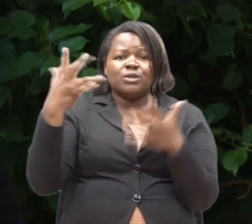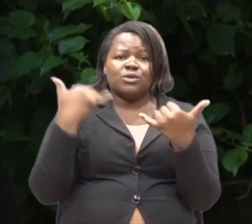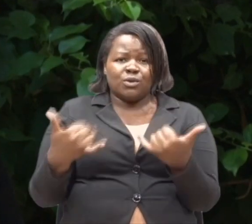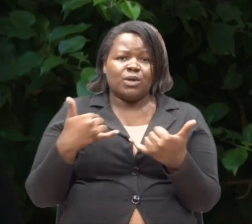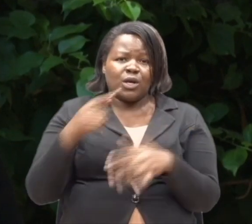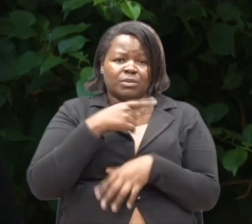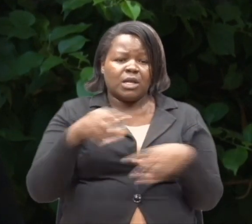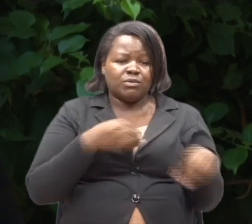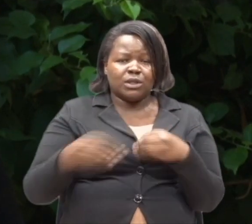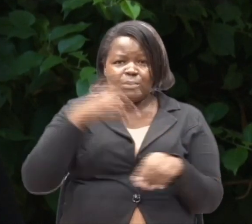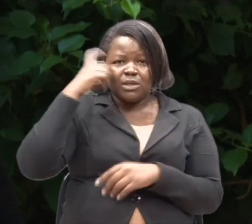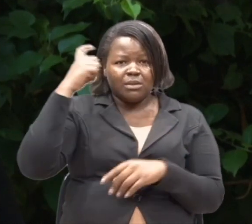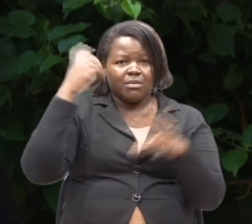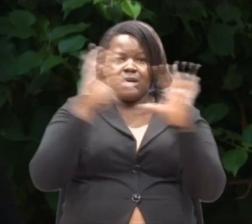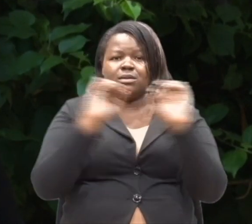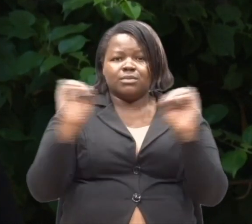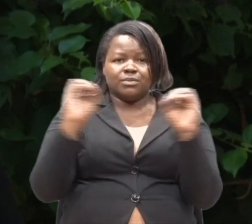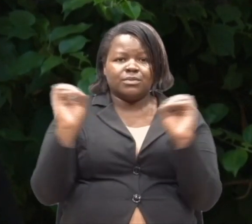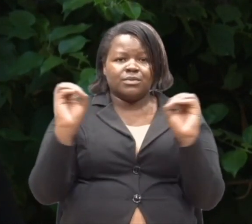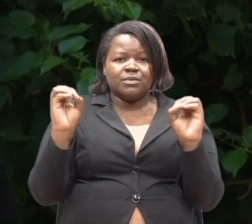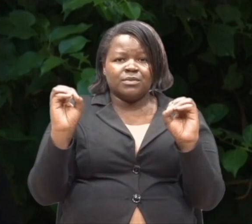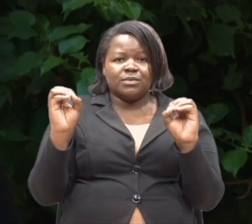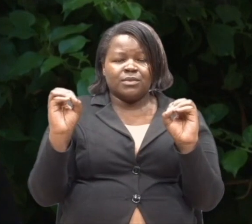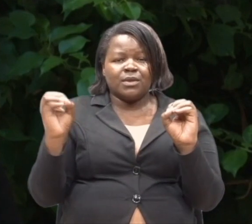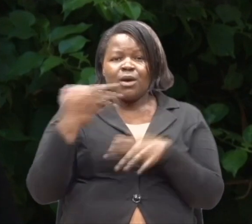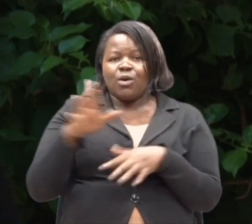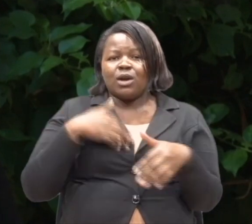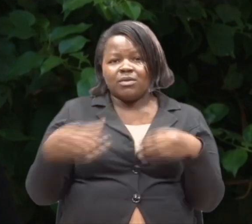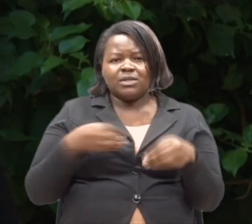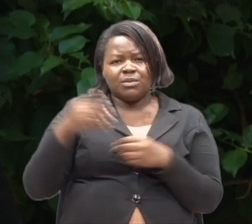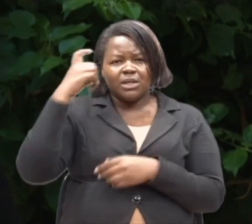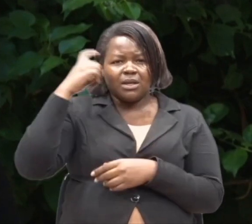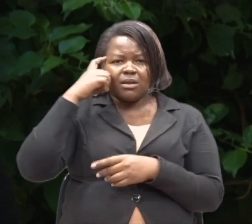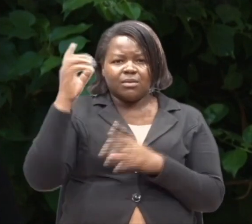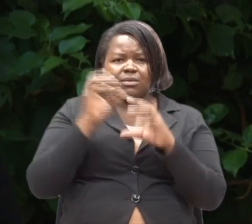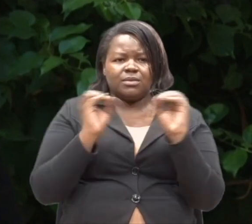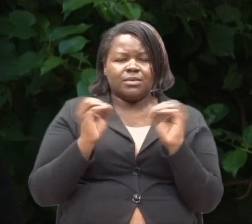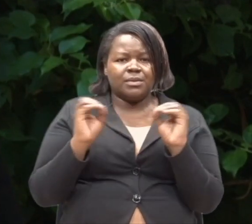Kwa hivyo si kiuwete kwa akiri. Ama si mulemavu kwa akiri.